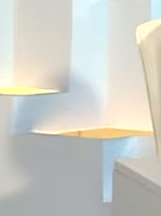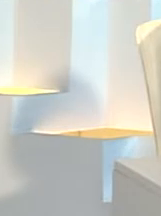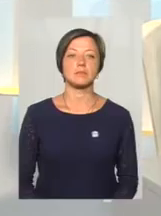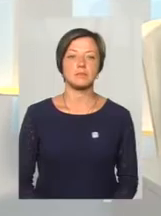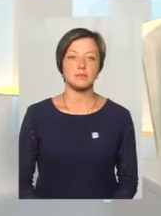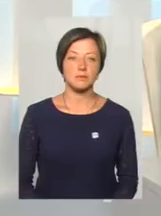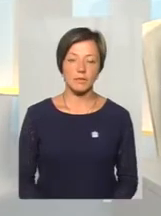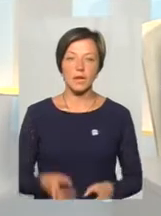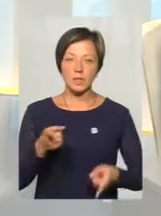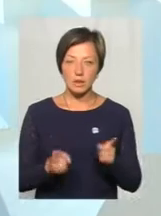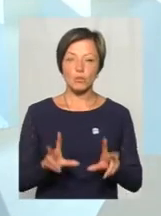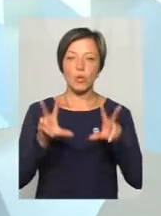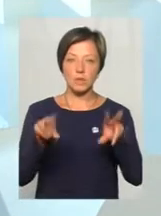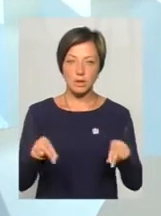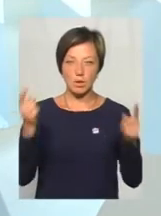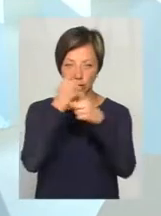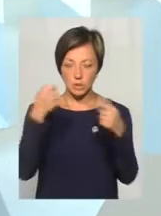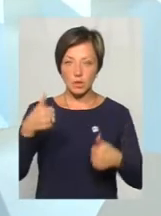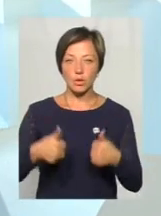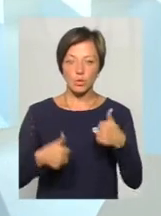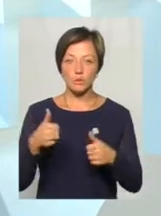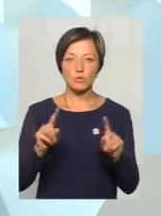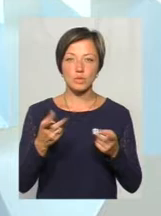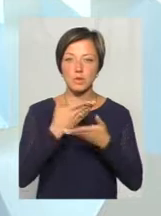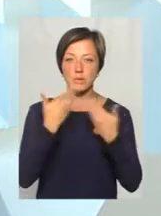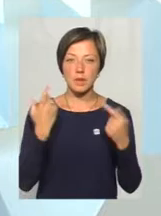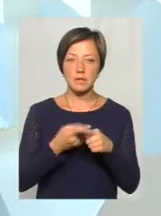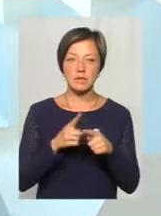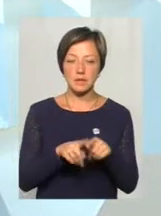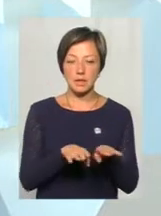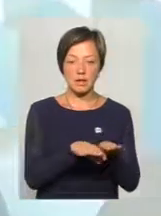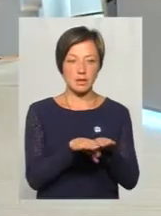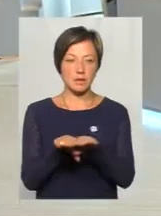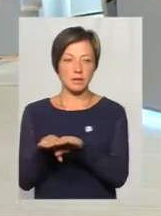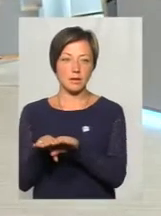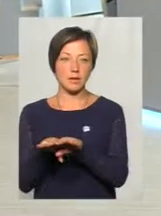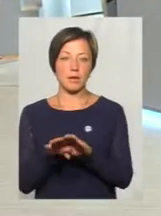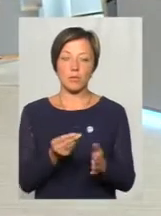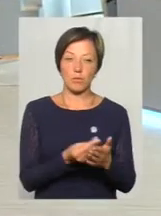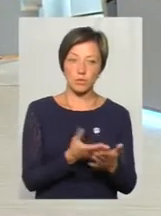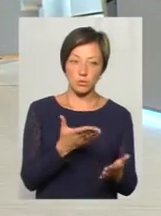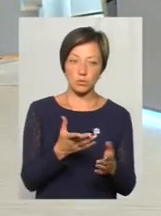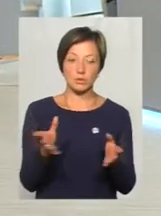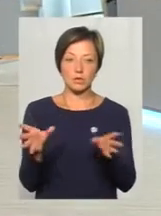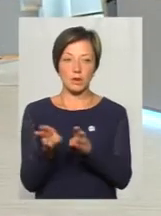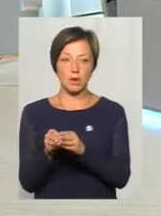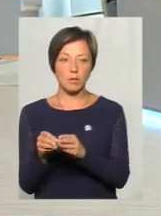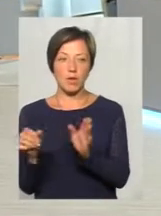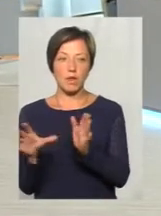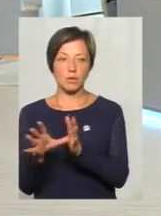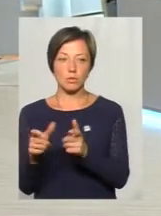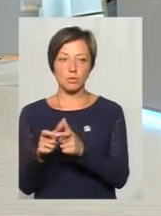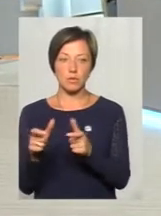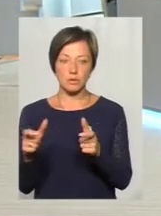Обіцяли, оголосили конкурс. Так, але чому немає оцій синхронізації? Тобто, логічно було б запустити